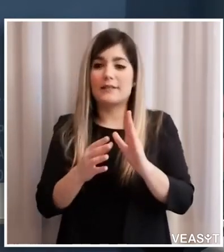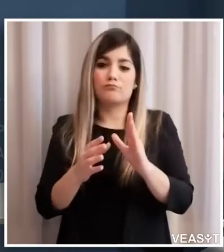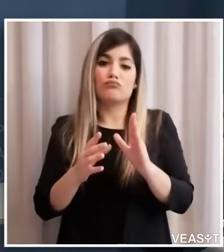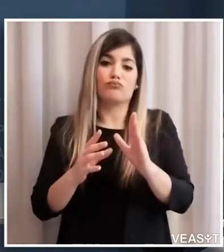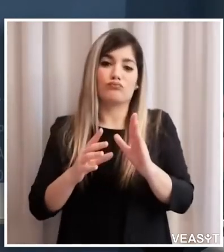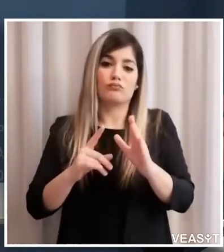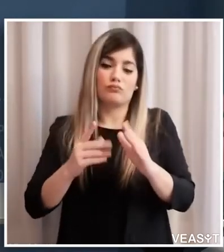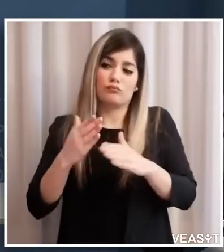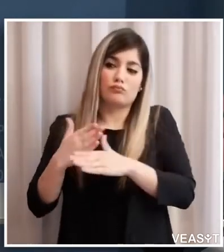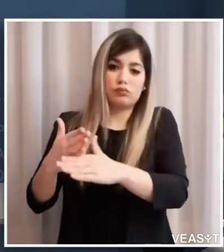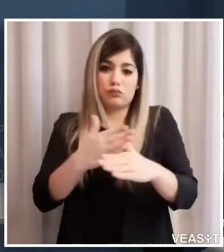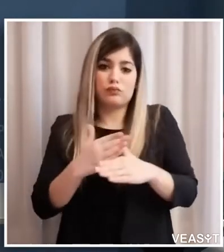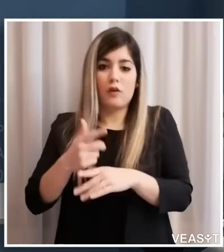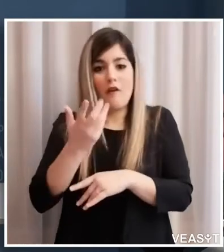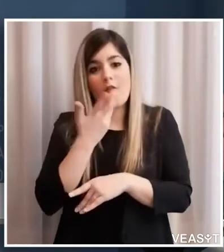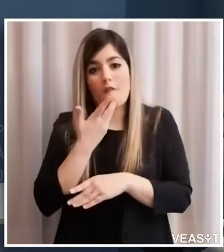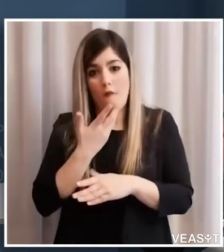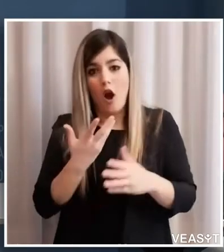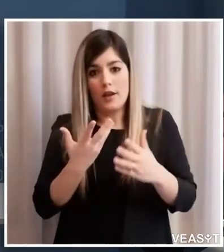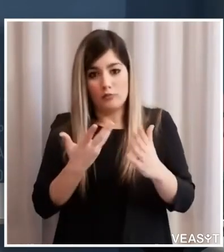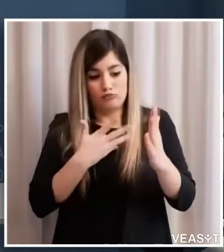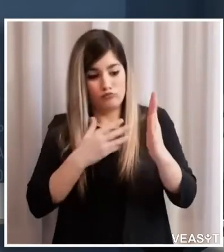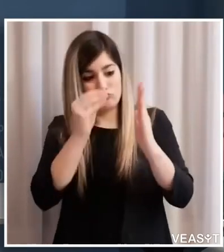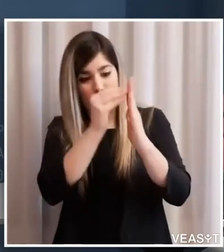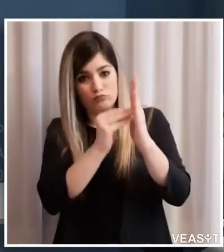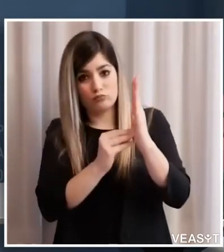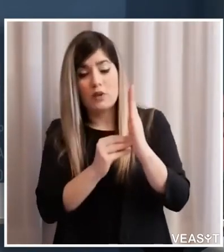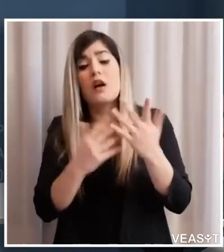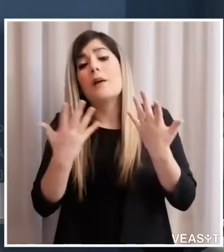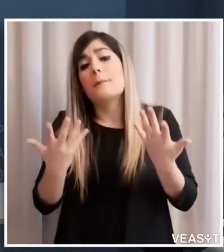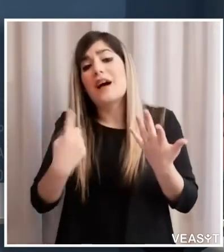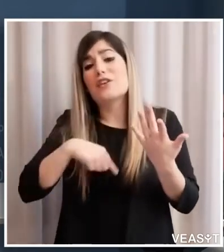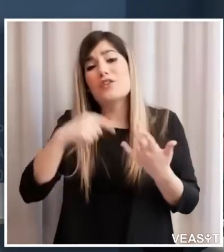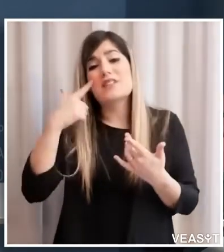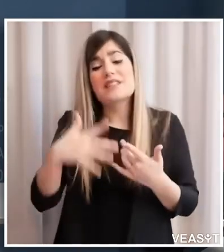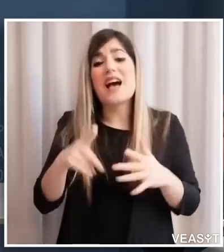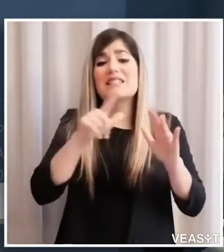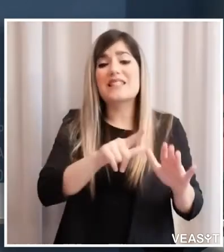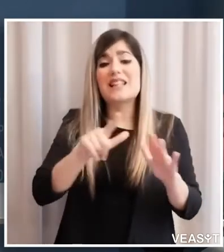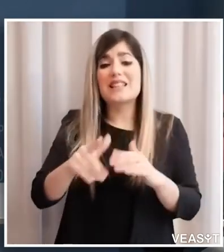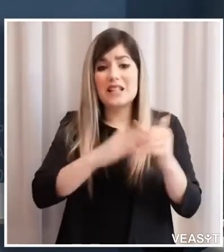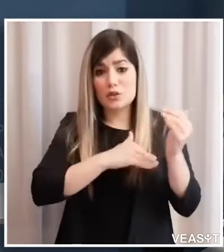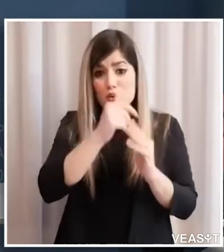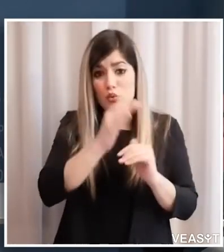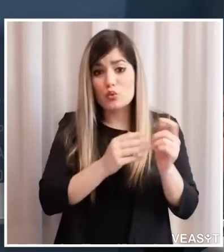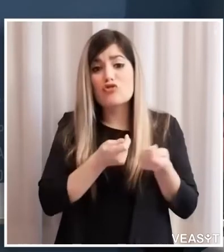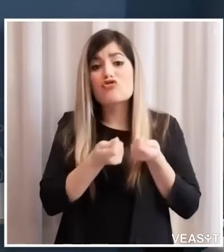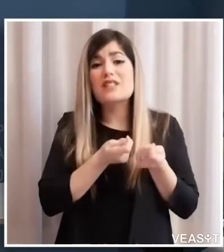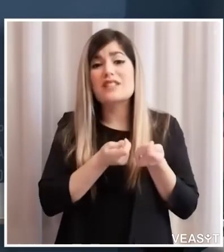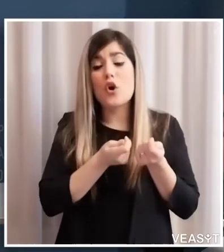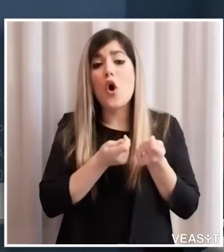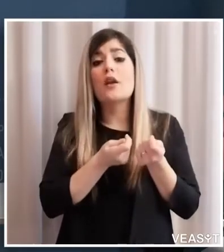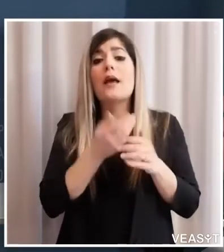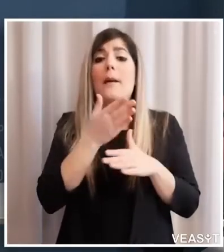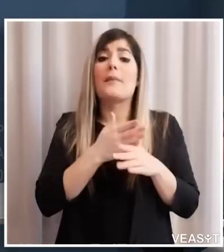sistema è quello che abbiamo 77 strutture che sono gestite sia in parte pubblica che